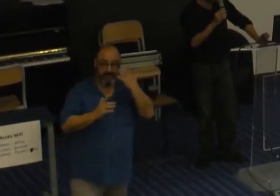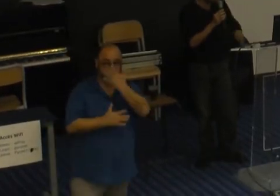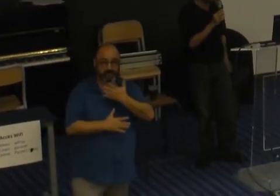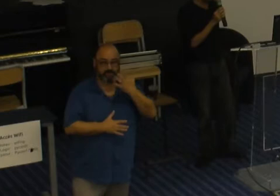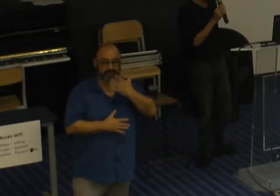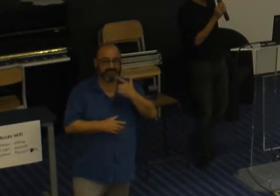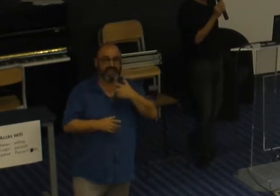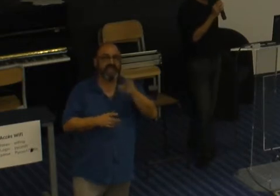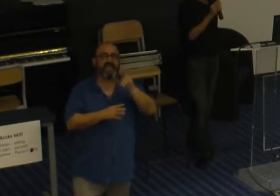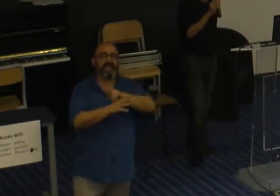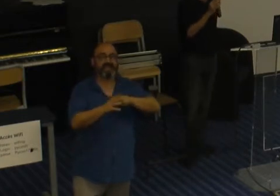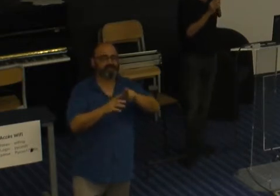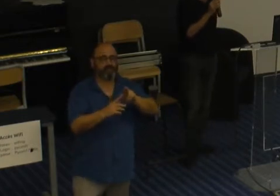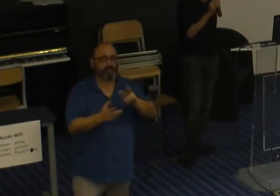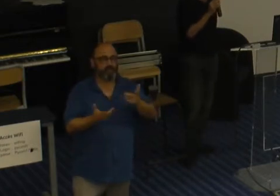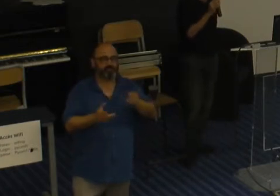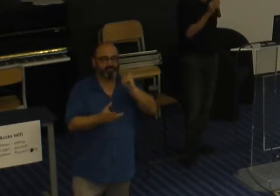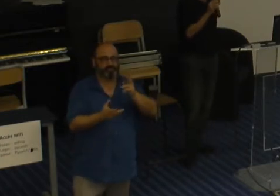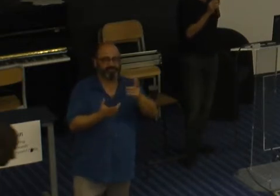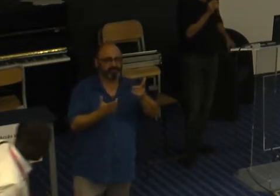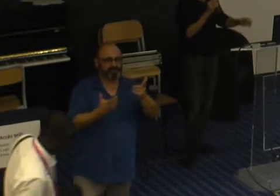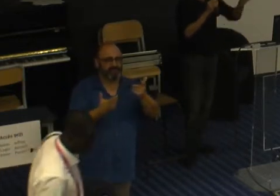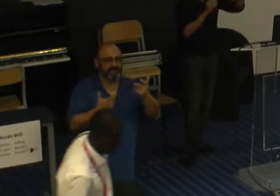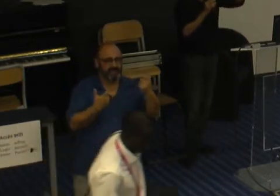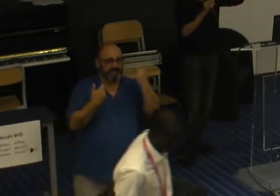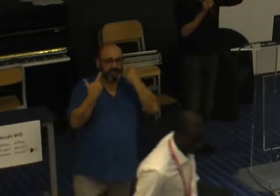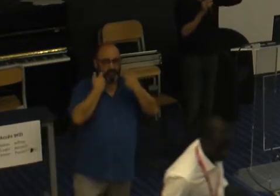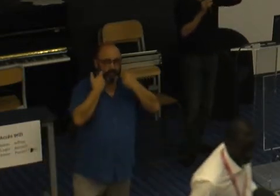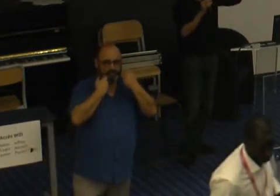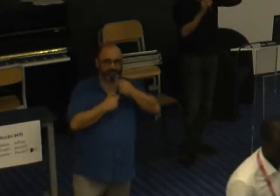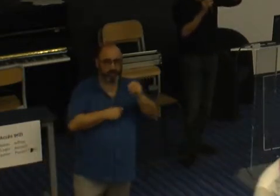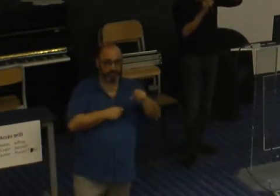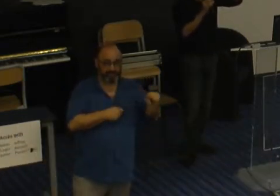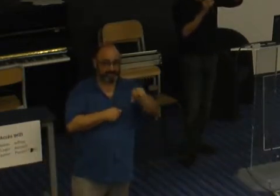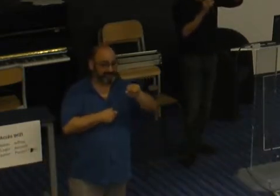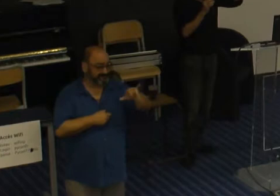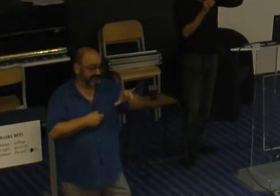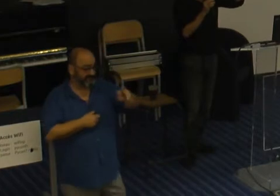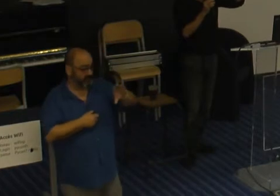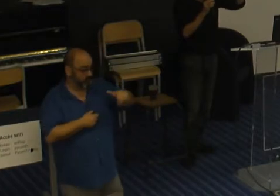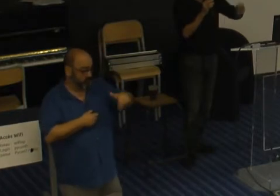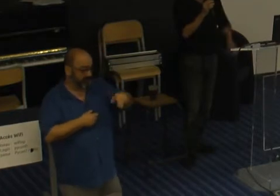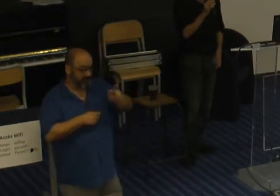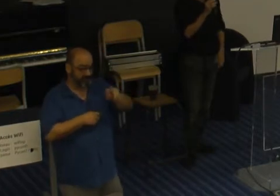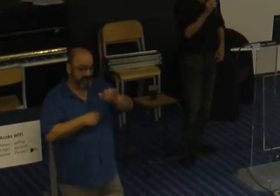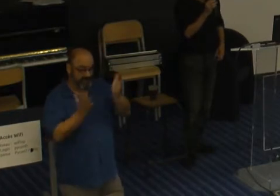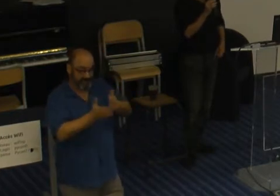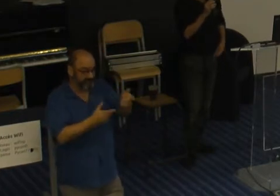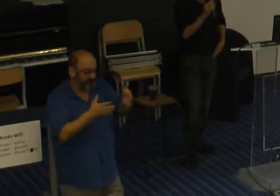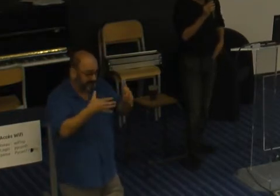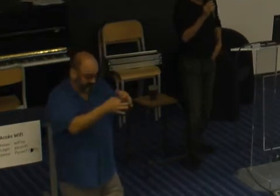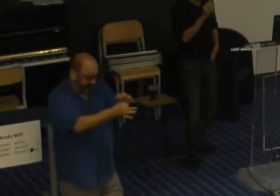de Botox aux Etats-Unis, c'est la Silicon Valley. La Silicon Valley, c'est une toute petite micro-région aux Etats-Unis. C'est rien du tout.